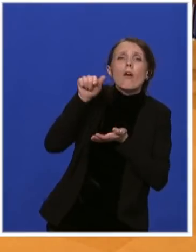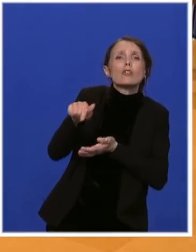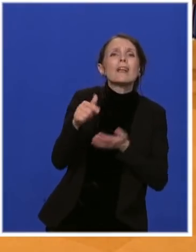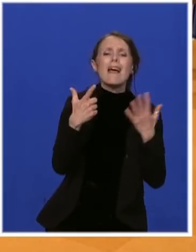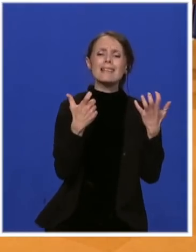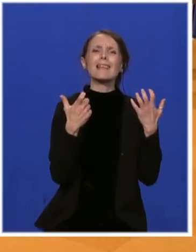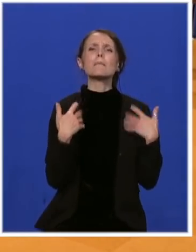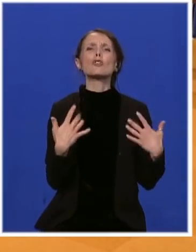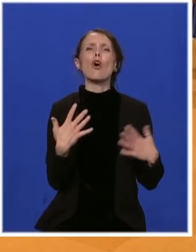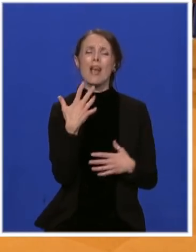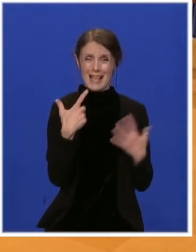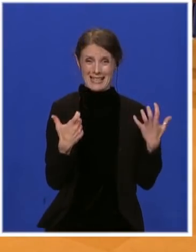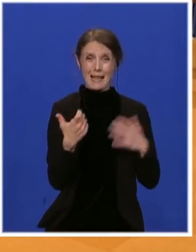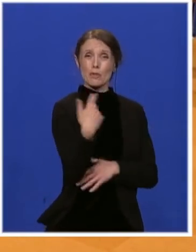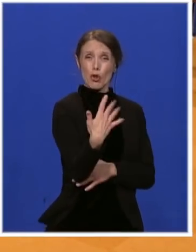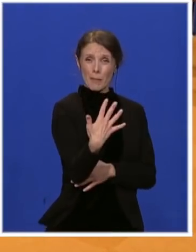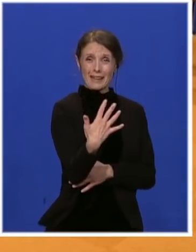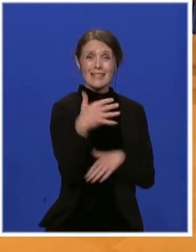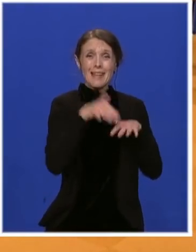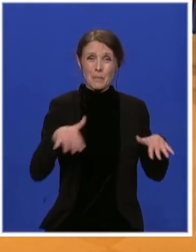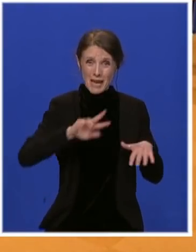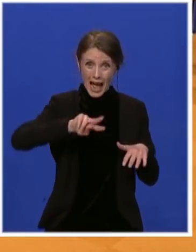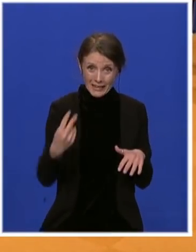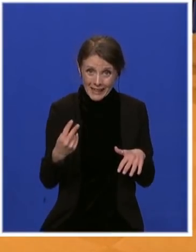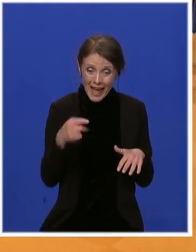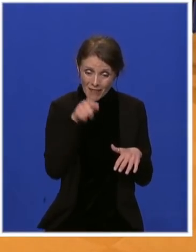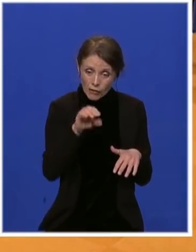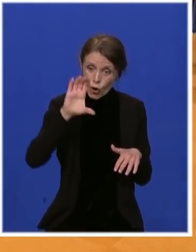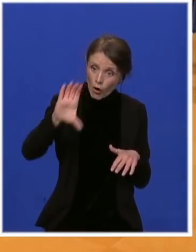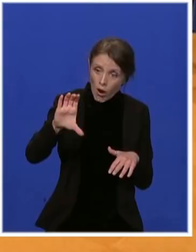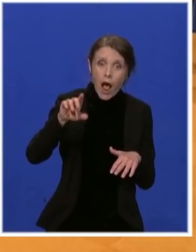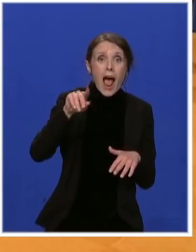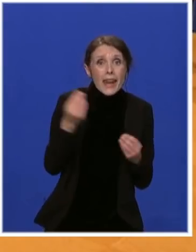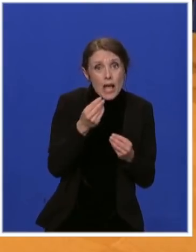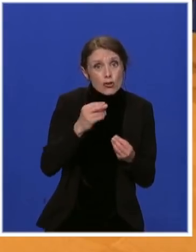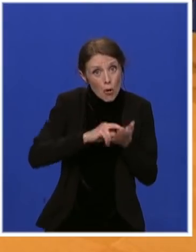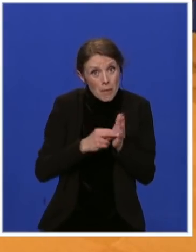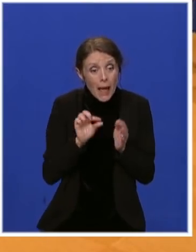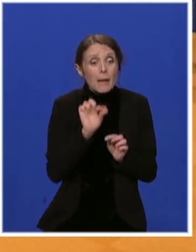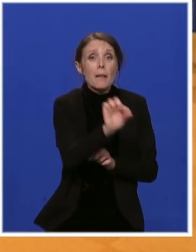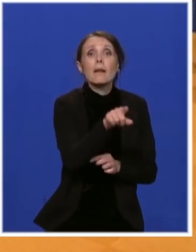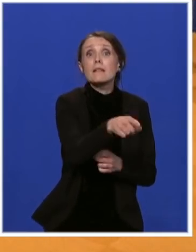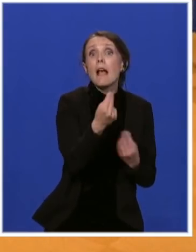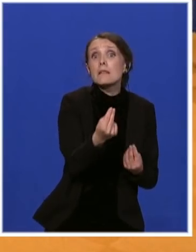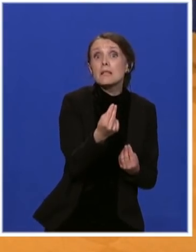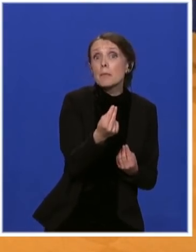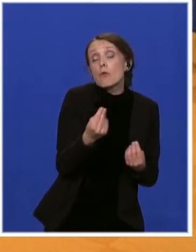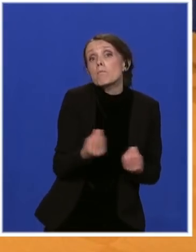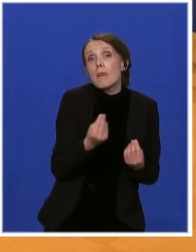od 750 milijardi evra. I pitanje za komesara Varhelija. Varhelija, dakle,